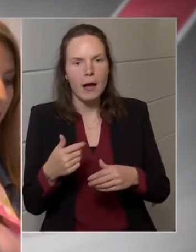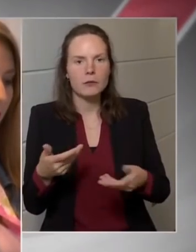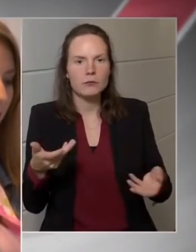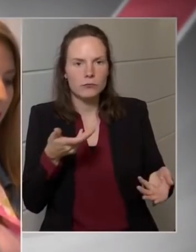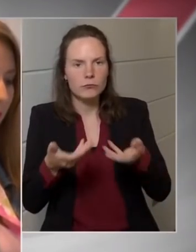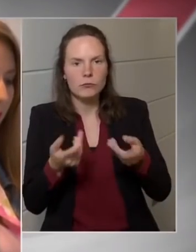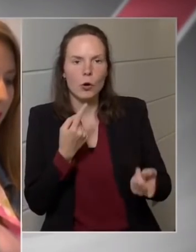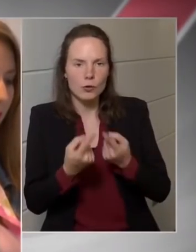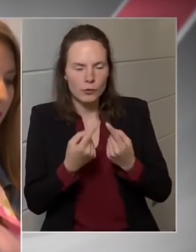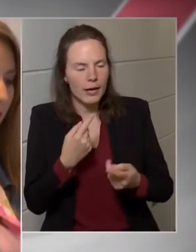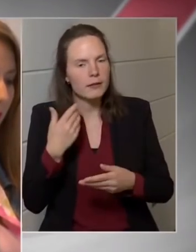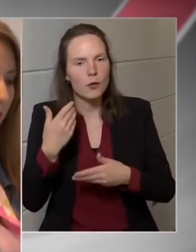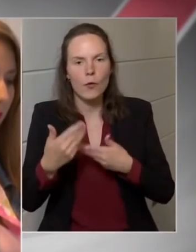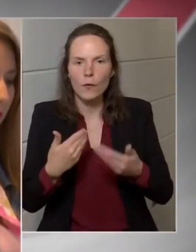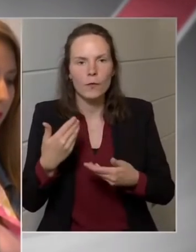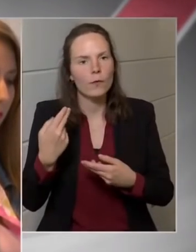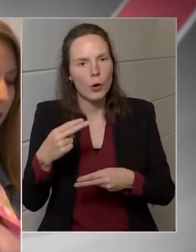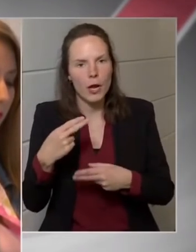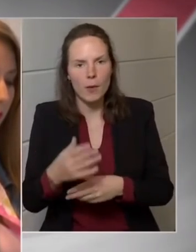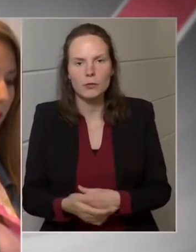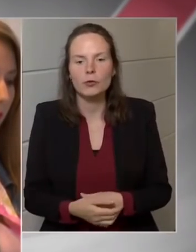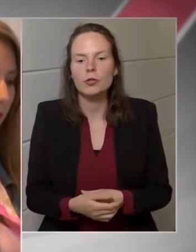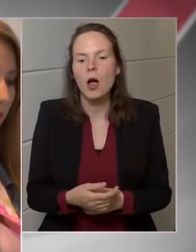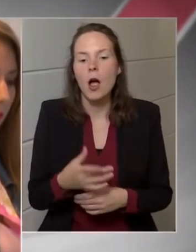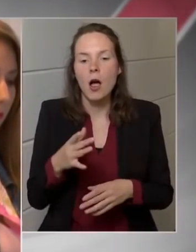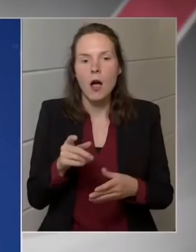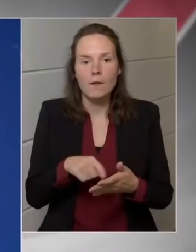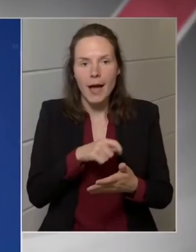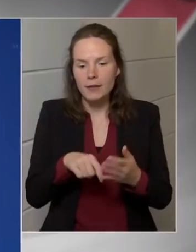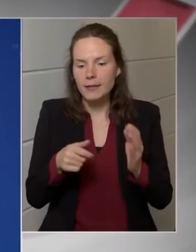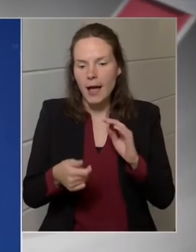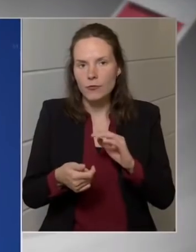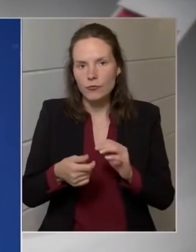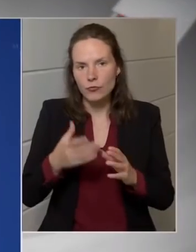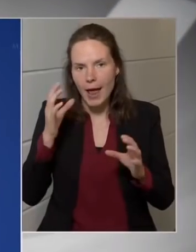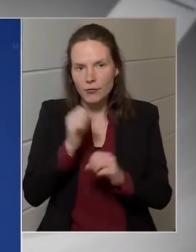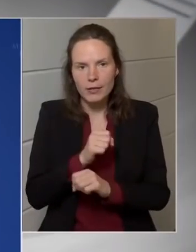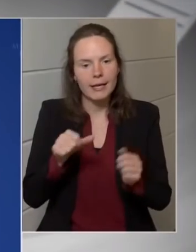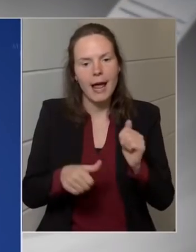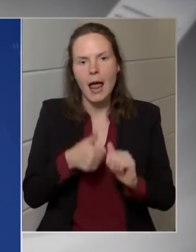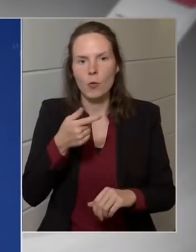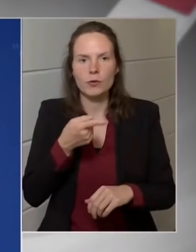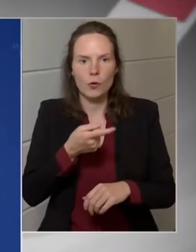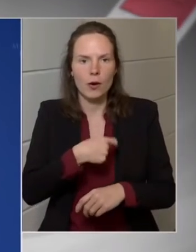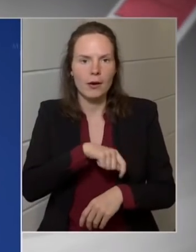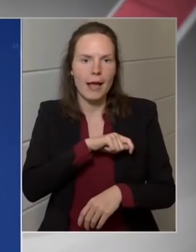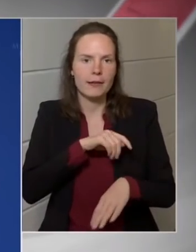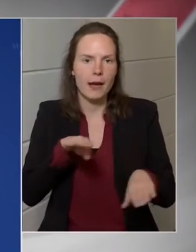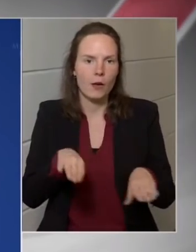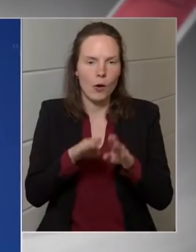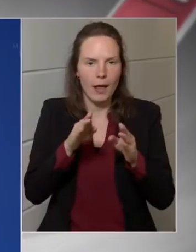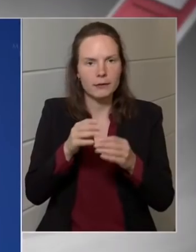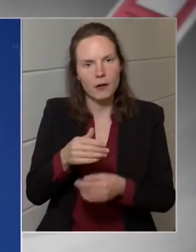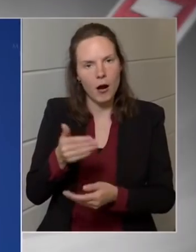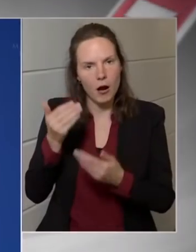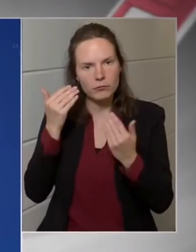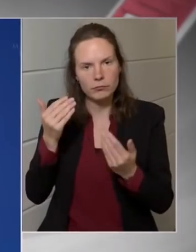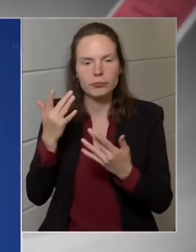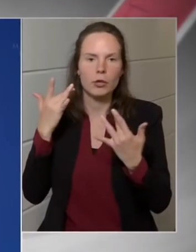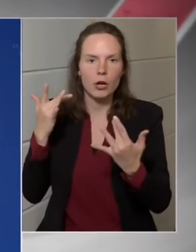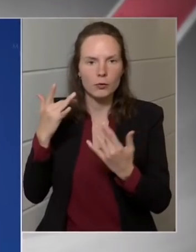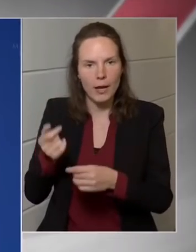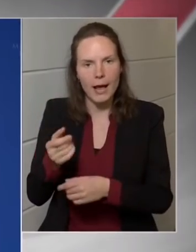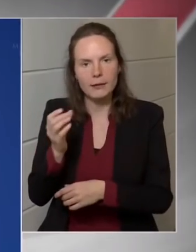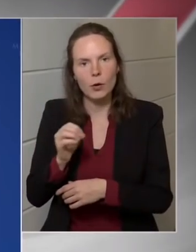azonnal egy egyetérstésre és a támogatásunkra. Ez az első kérdés. Két kormány közötti konzultáció folyamatos.